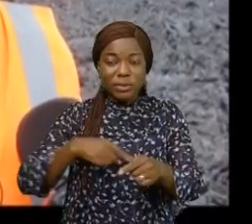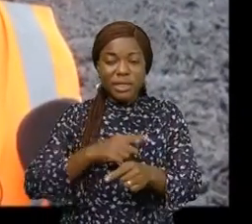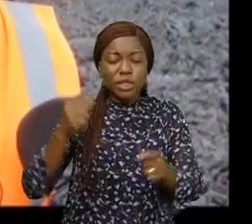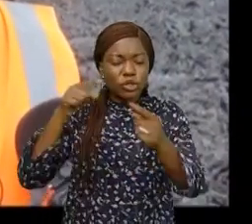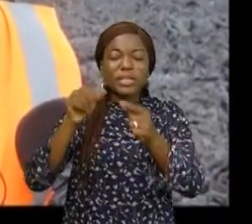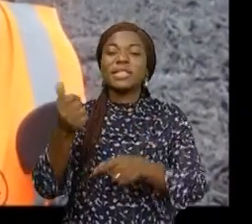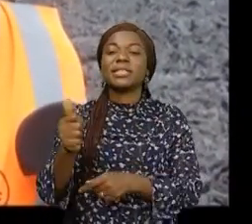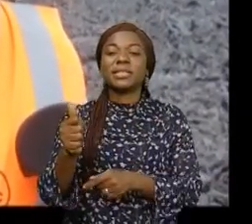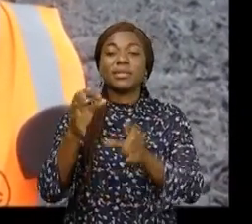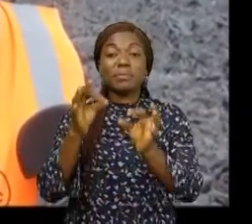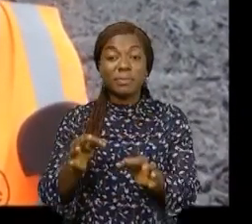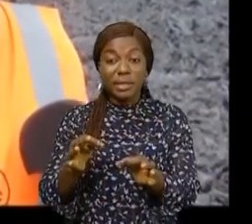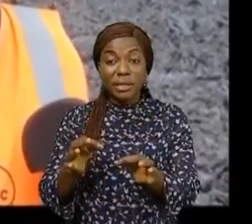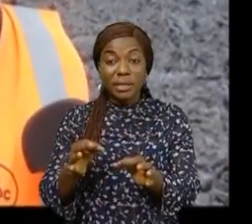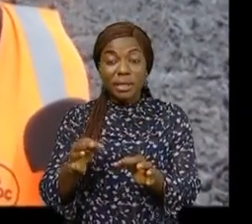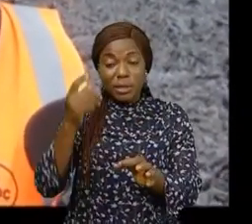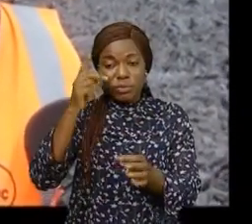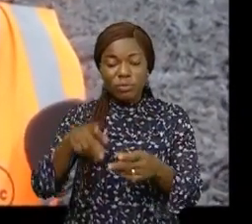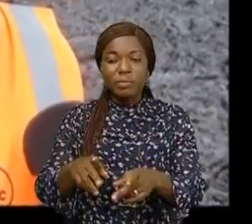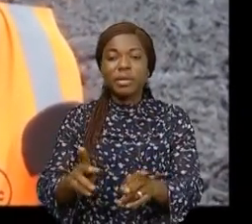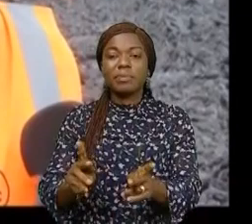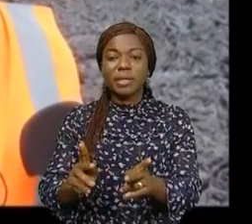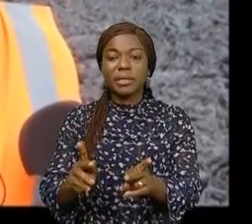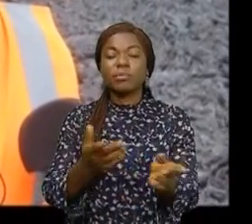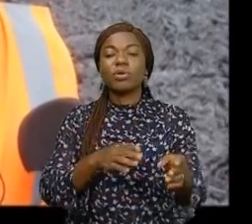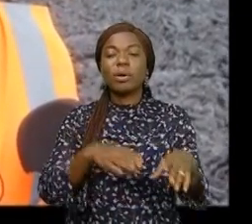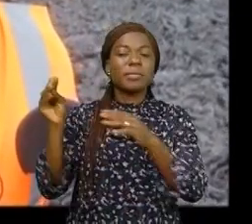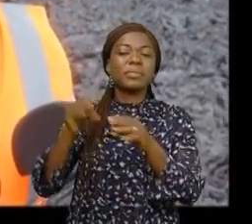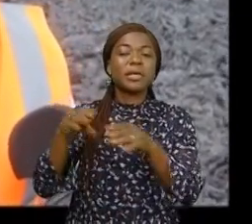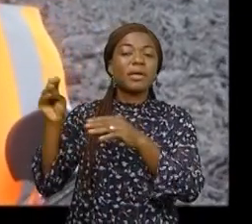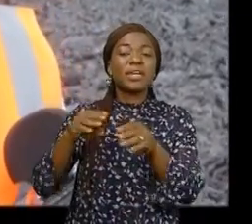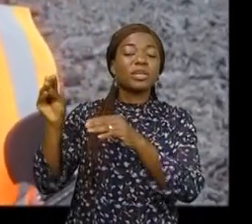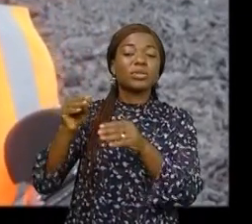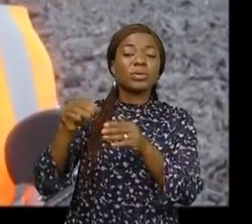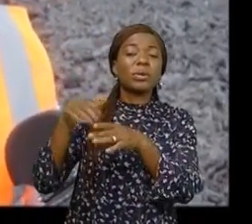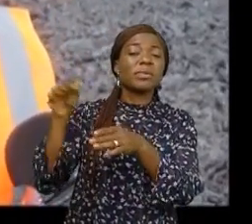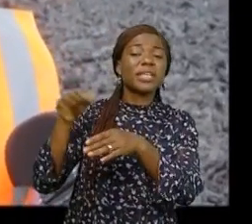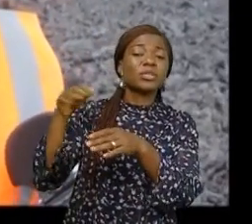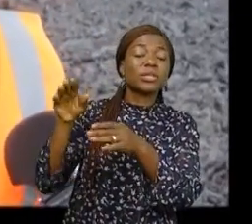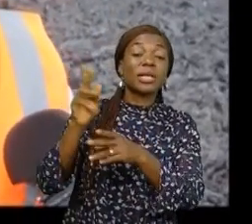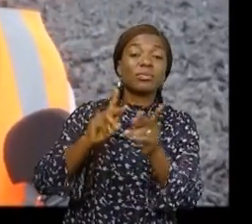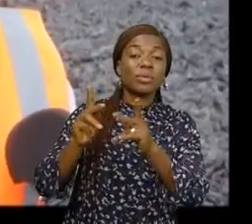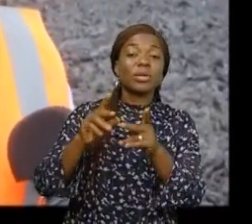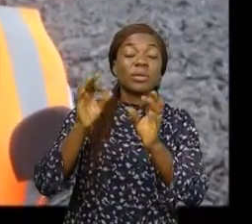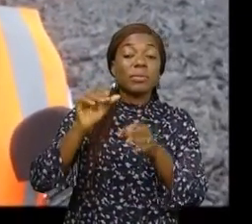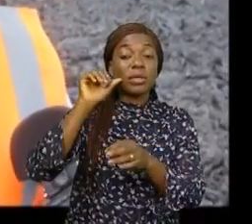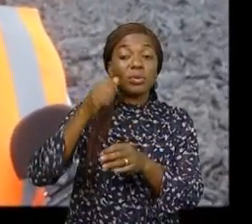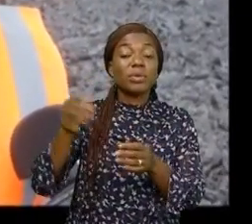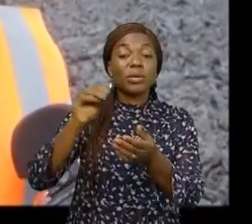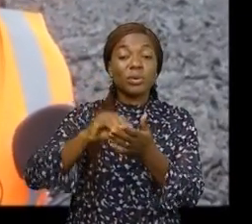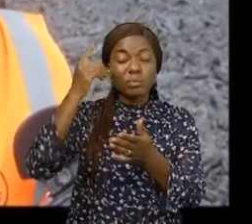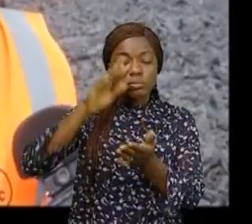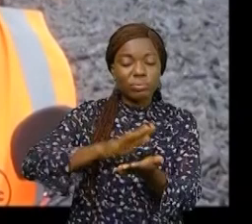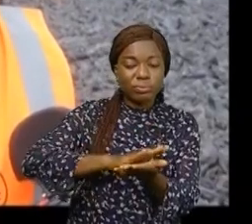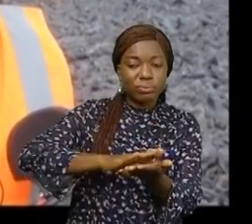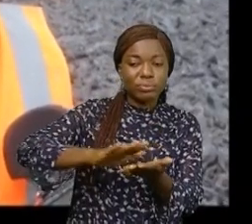Donc ça c'était seulement pour permettre d'abord l'évacuation de la population et demain dès demain déjà on commence à élargir